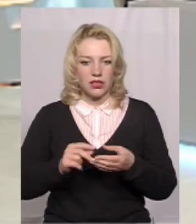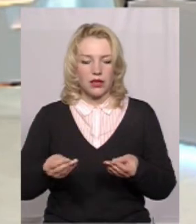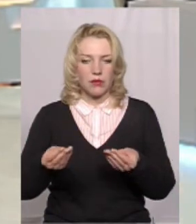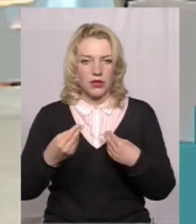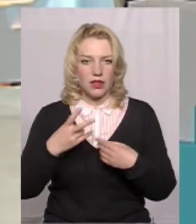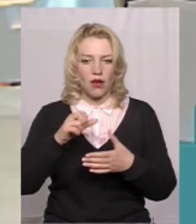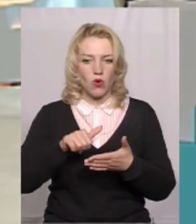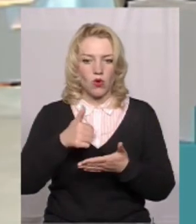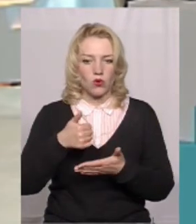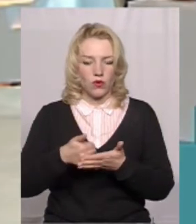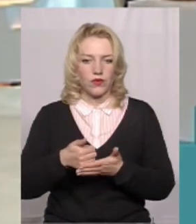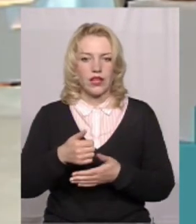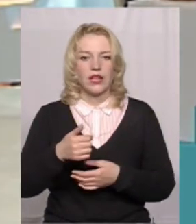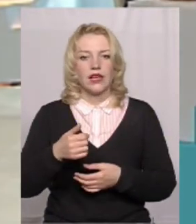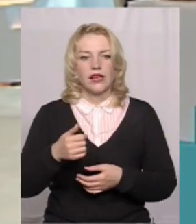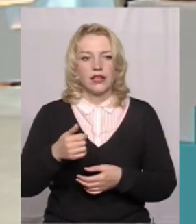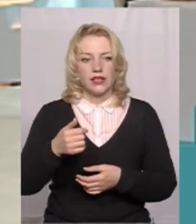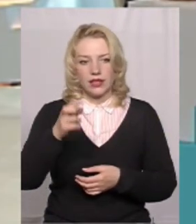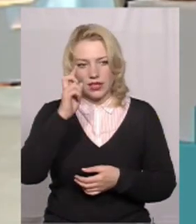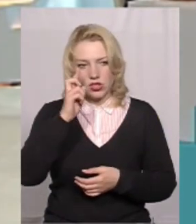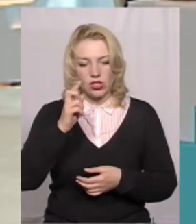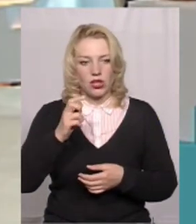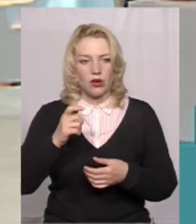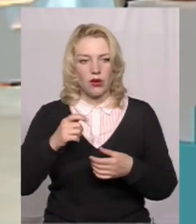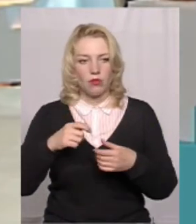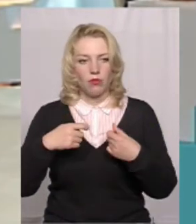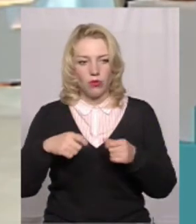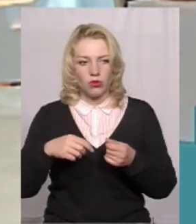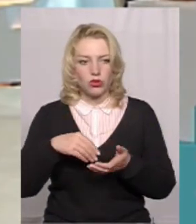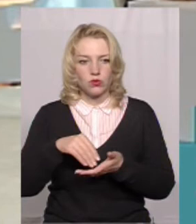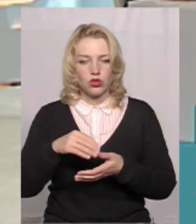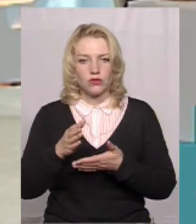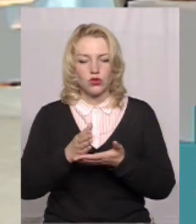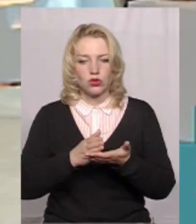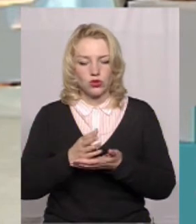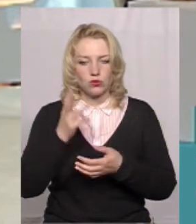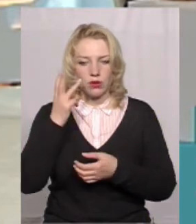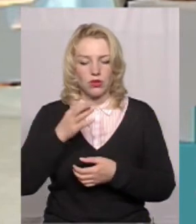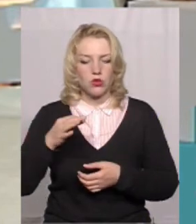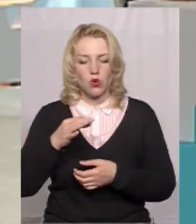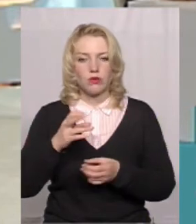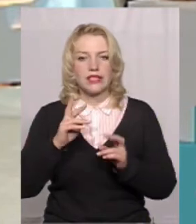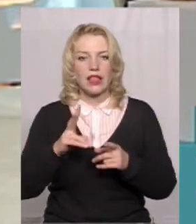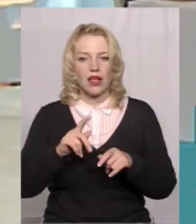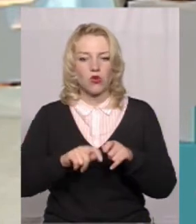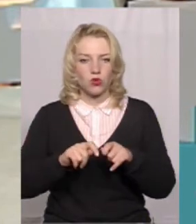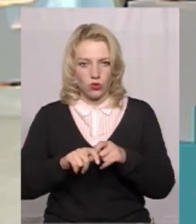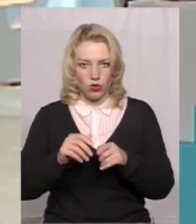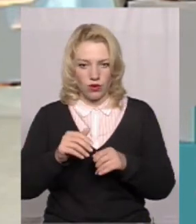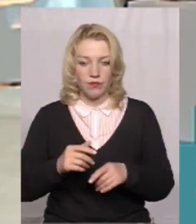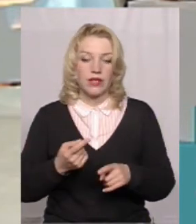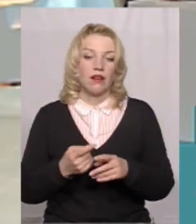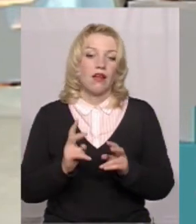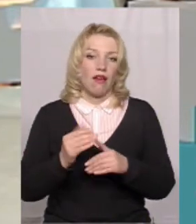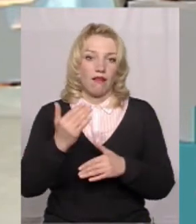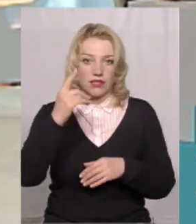головне управління Держпродспоживслужби Хмельницької області. Яким же чином здійснюється контроль? Як ви знаєте,